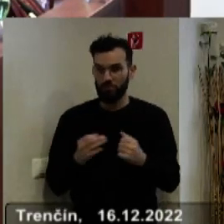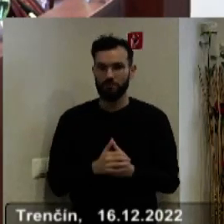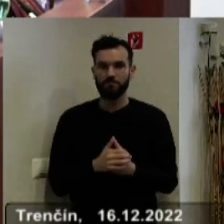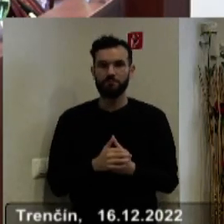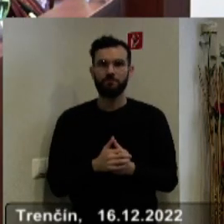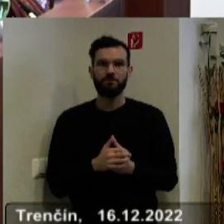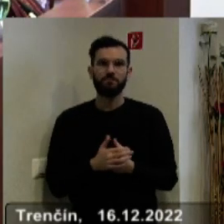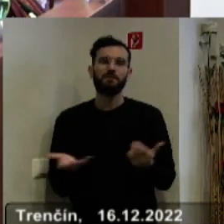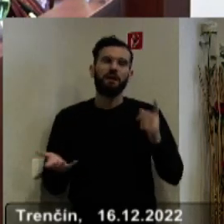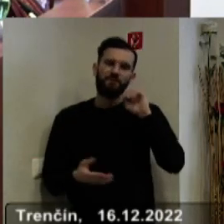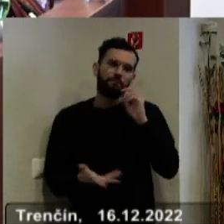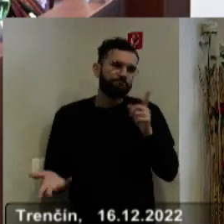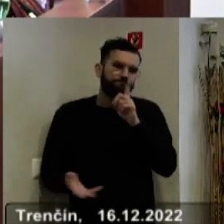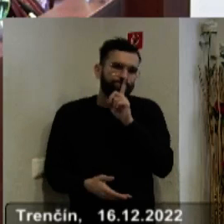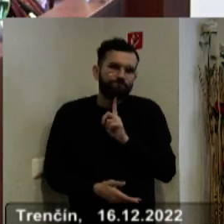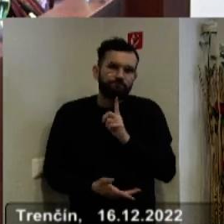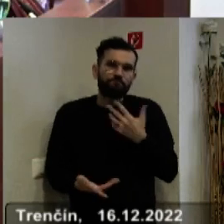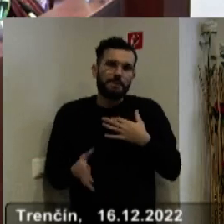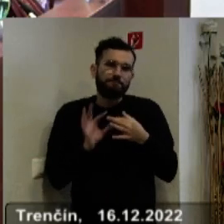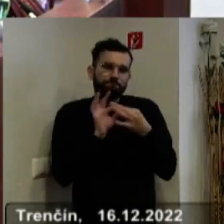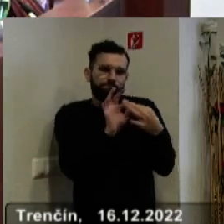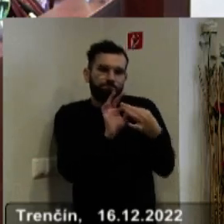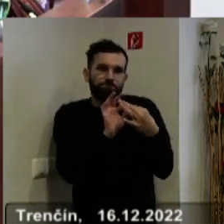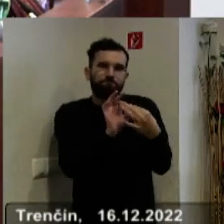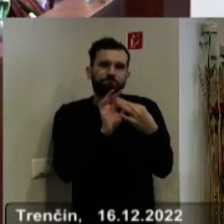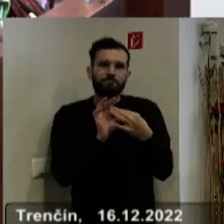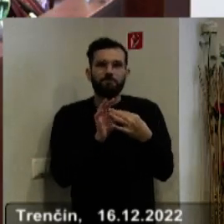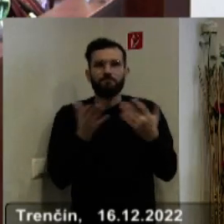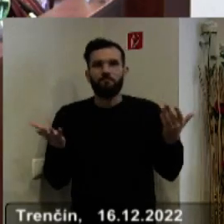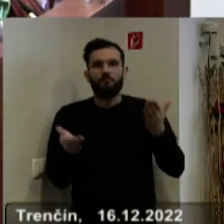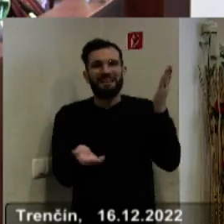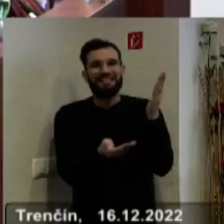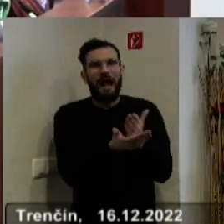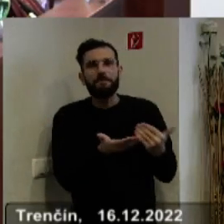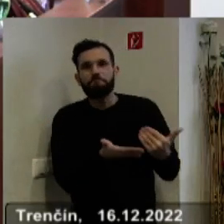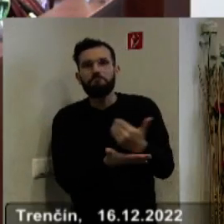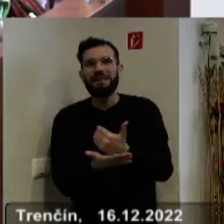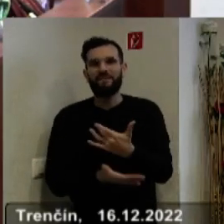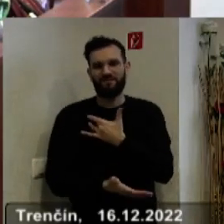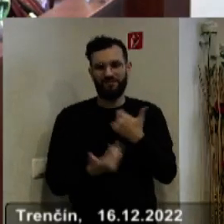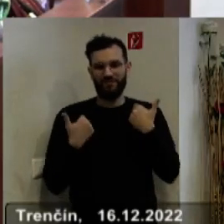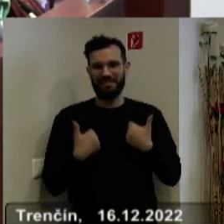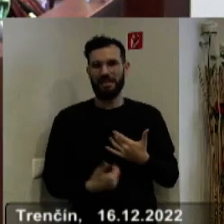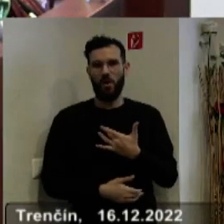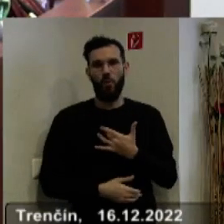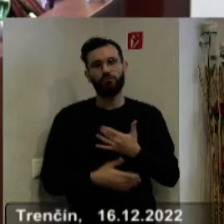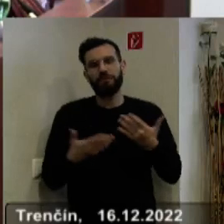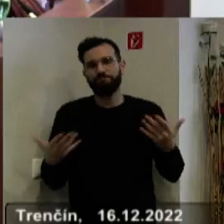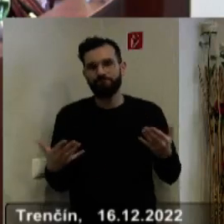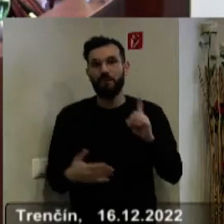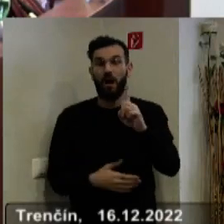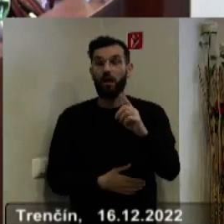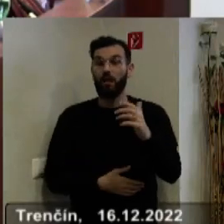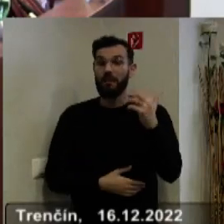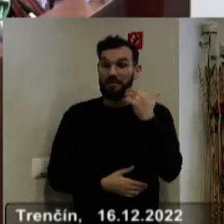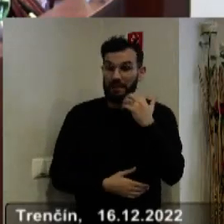byť smutní z toho, že sme závislí len na výnose daní z primofyzických osvob, ale obci a mesta teraz